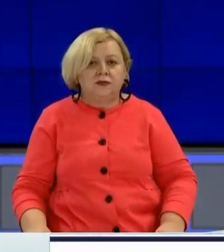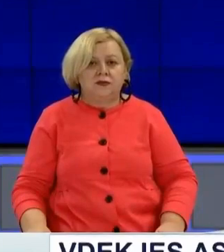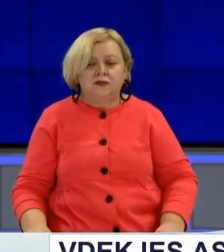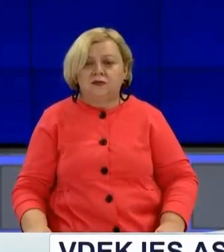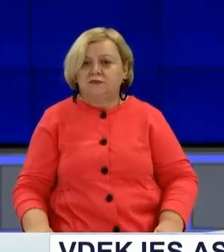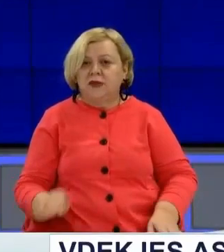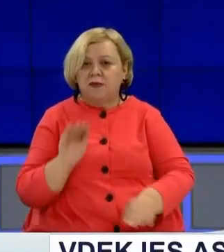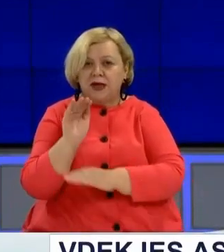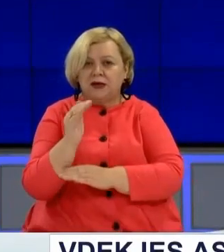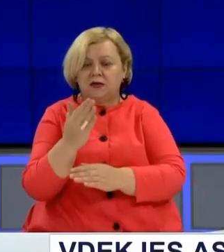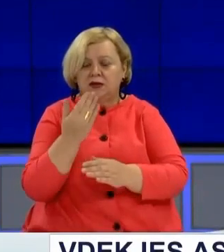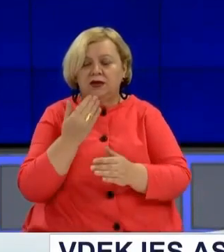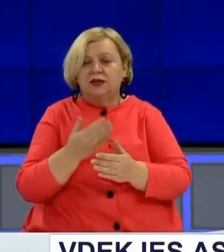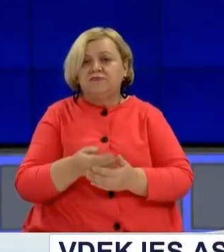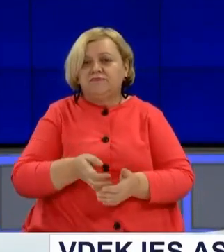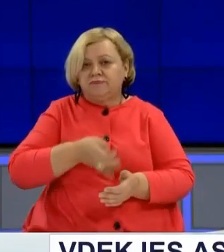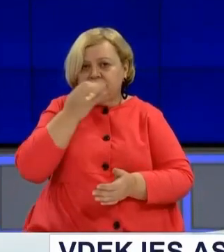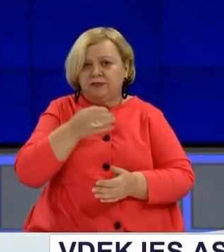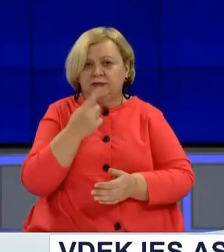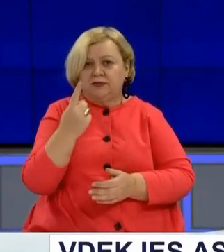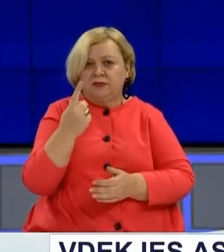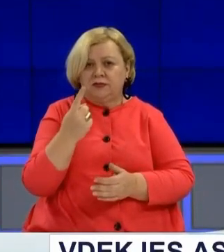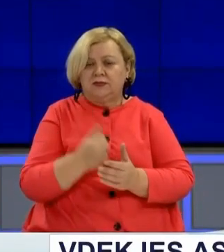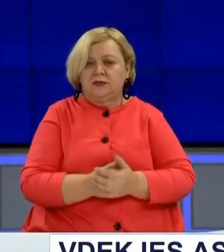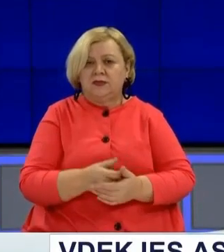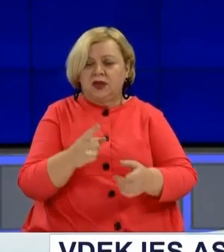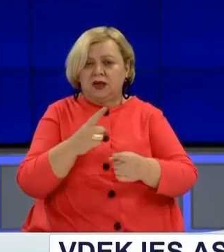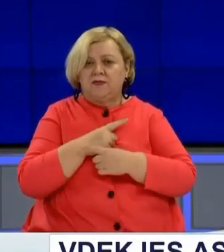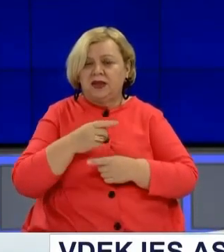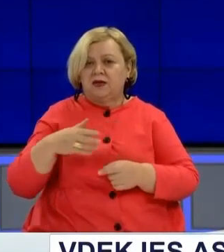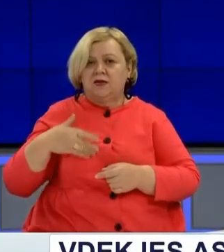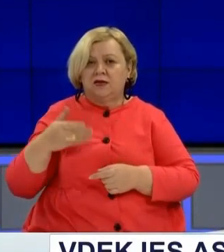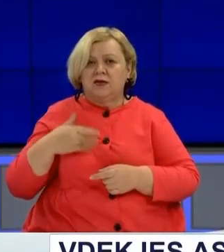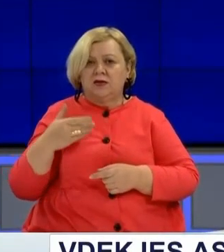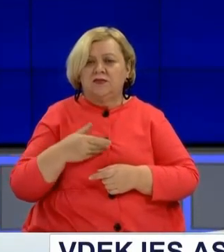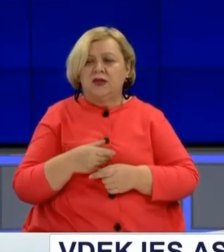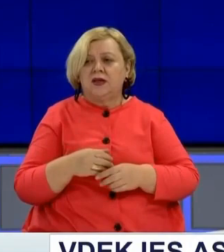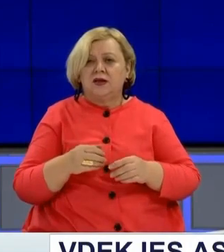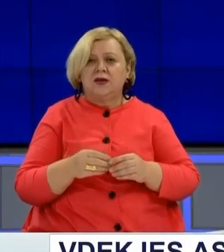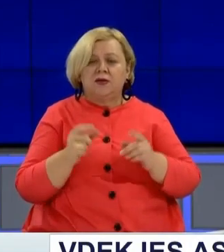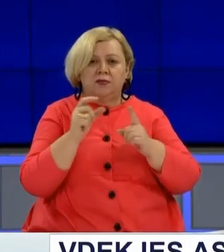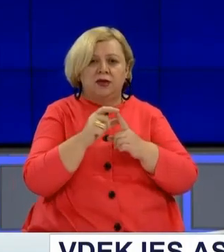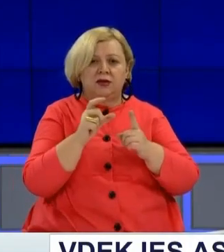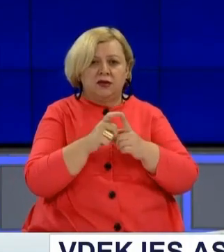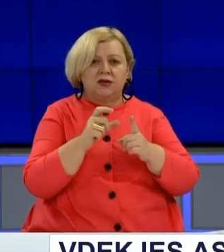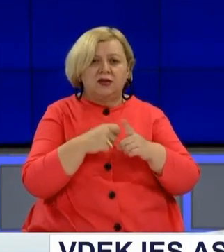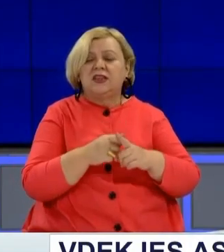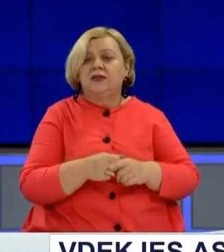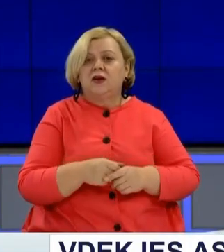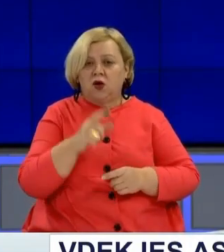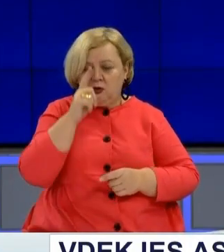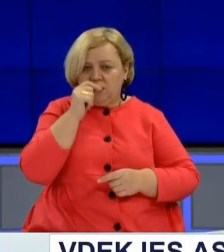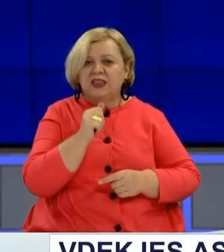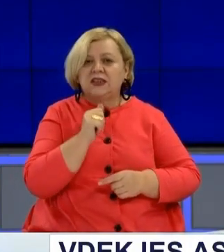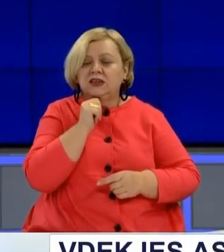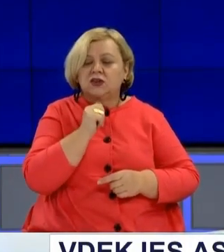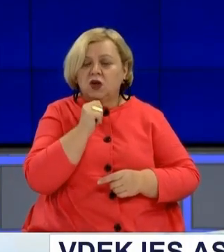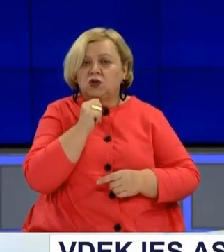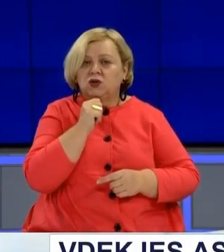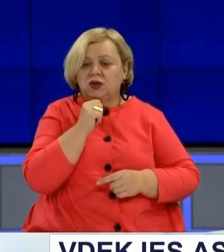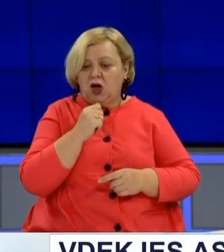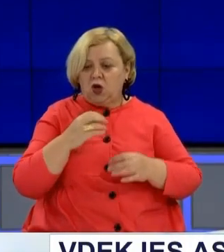Paralajmeve nga bota dhe një një oftim mortor ka vdekur në moshtë të rejë asamblisti i pëdëkës në komunën e istogut Labinot Aliaj.